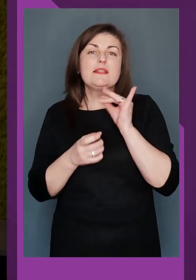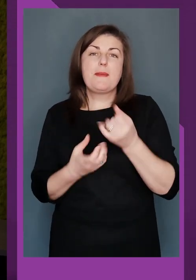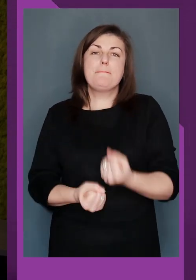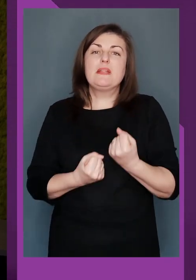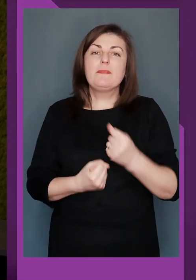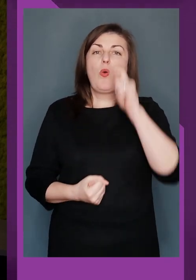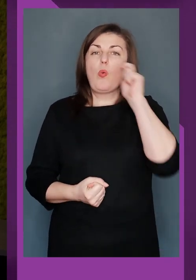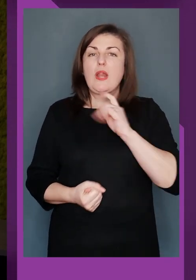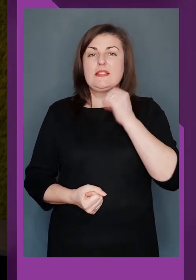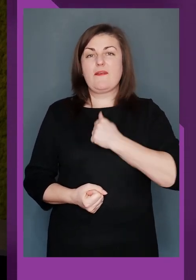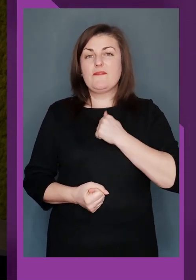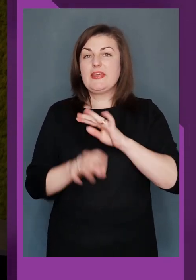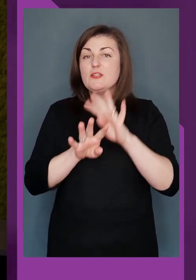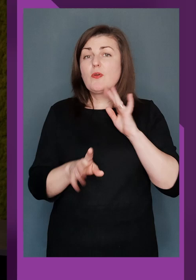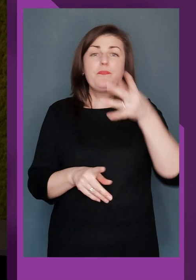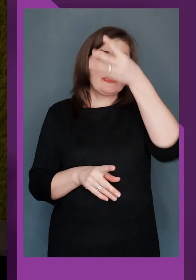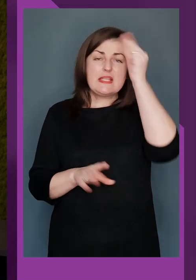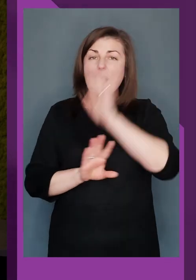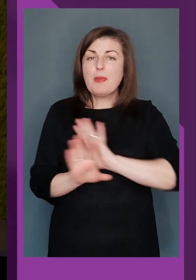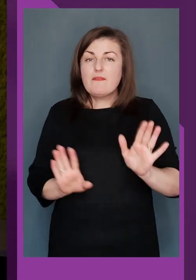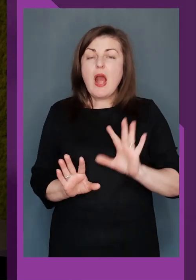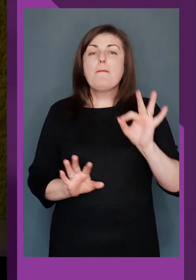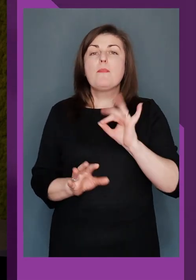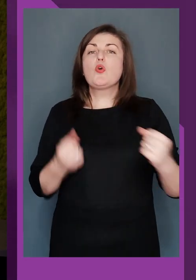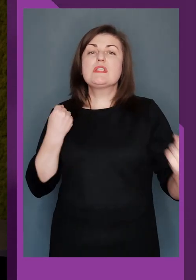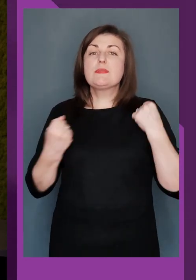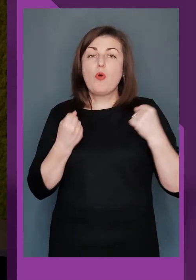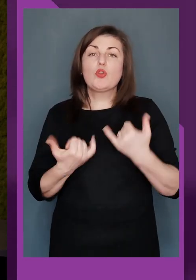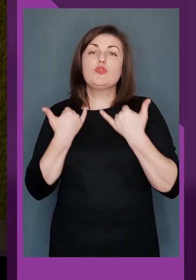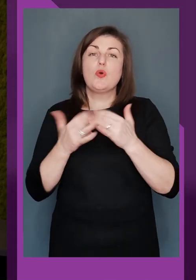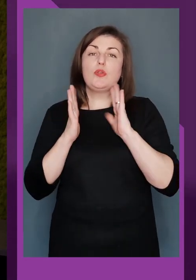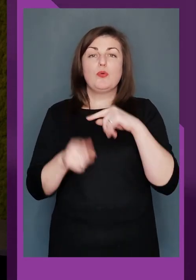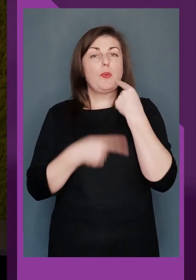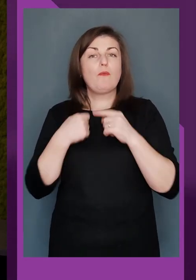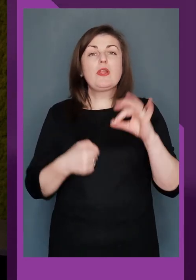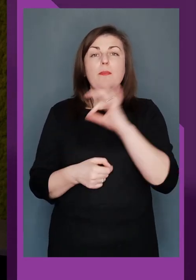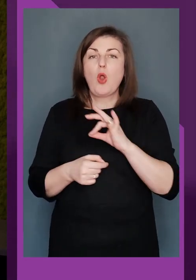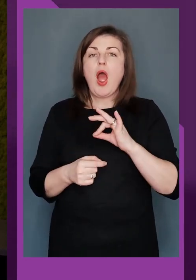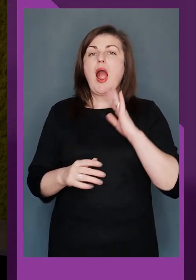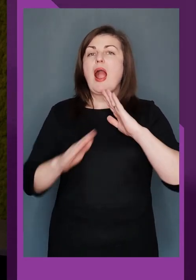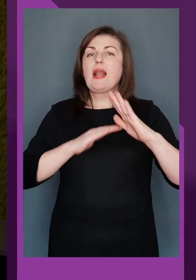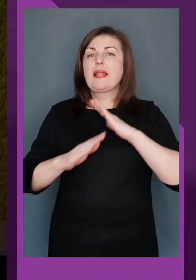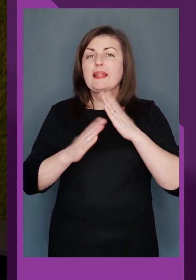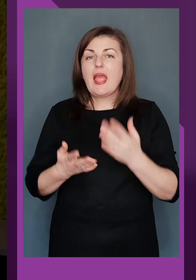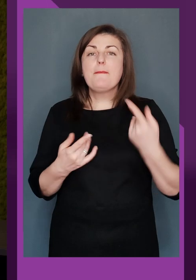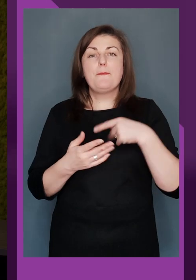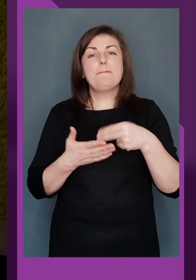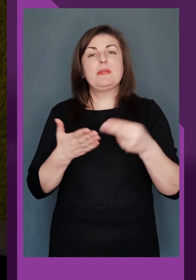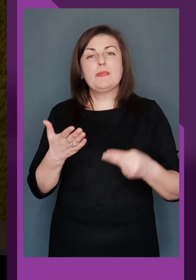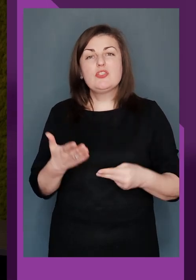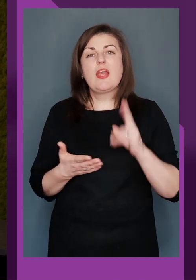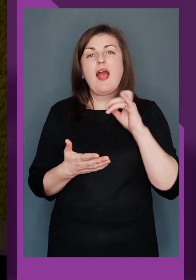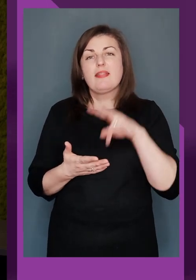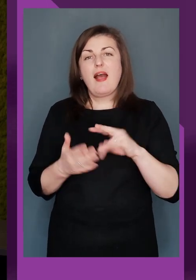українське військо. Та не забуваємо, ми і про спорт, сьогодні будемо говорити про карате, тому підписуйтесь